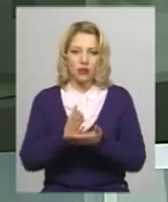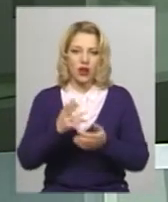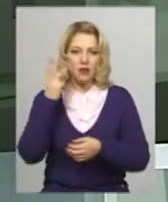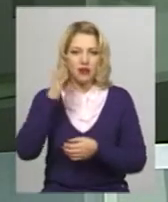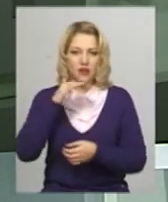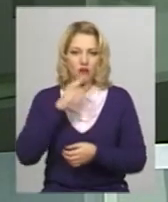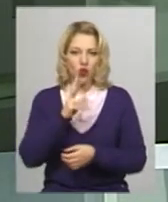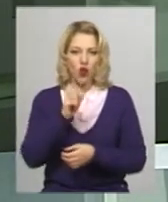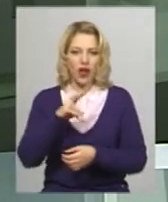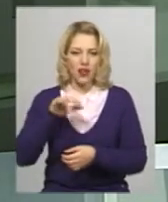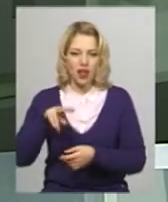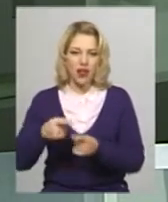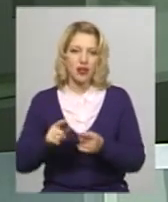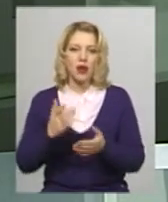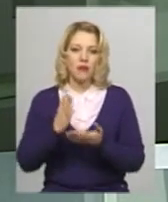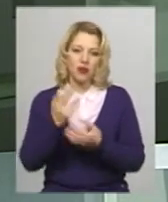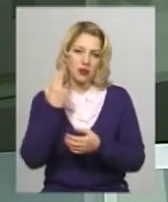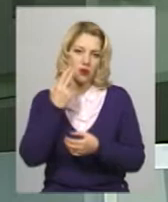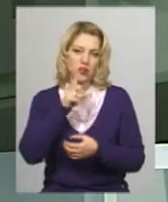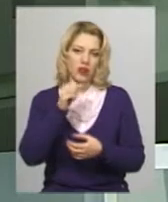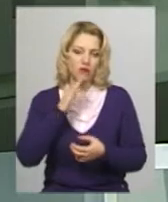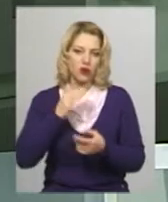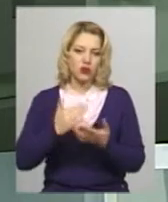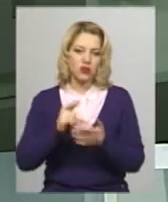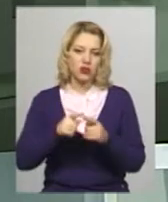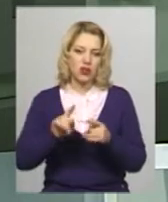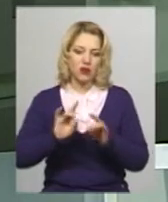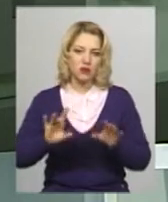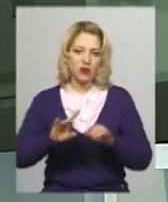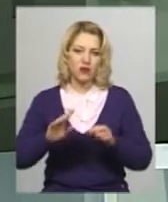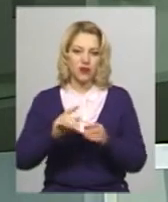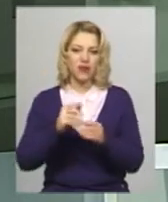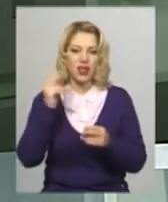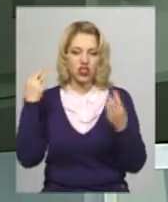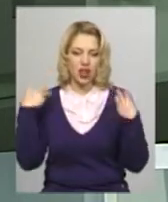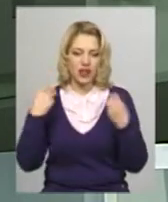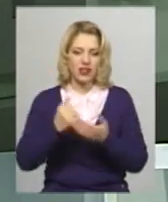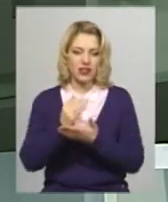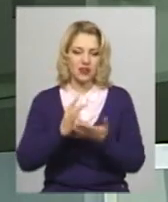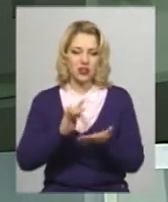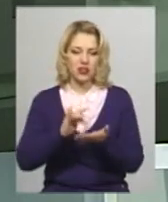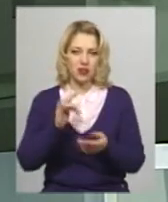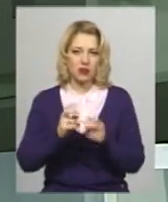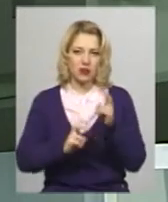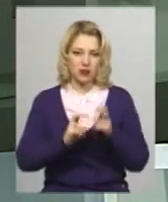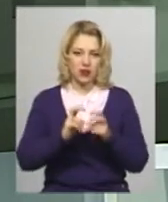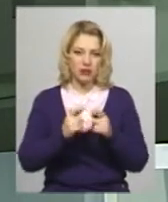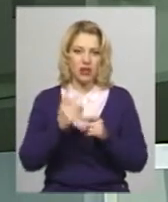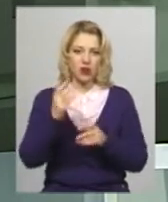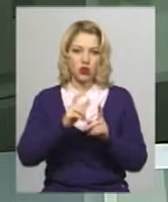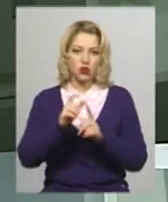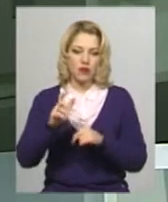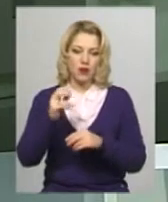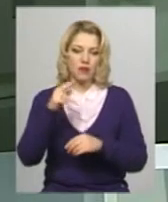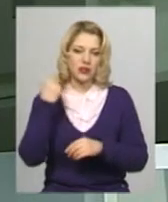мають заборгованість заводу. Про це розповів начальник сервісного центру підприємства Степан Кушлак. За його словами,